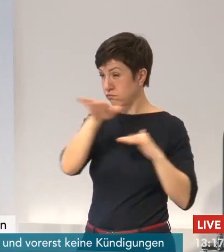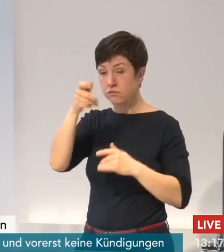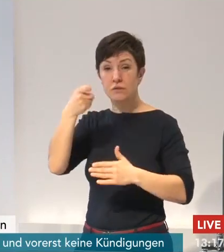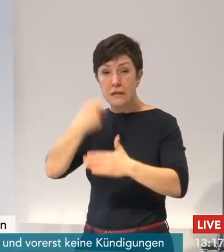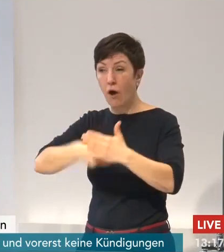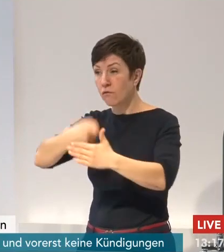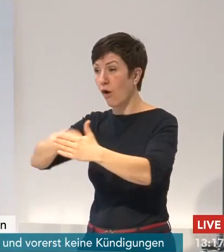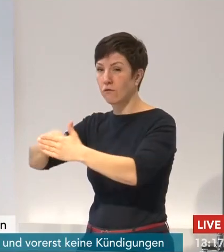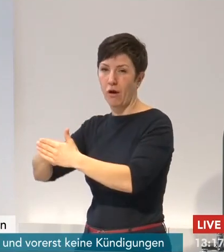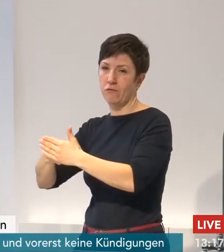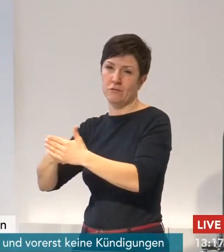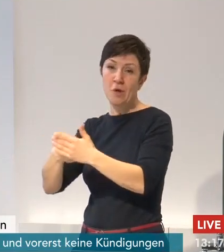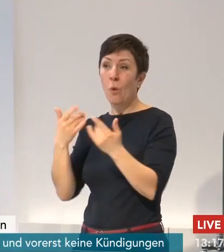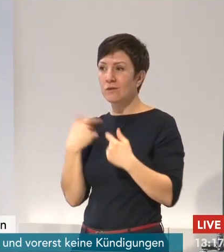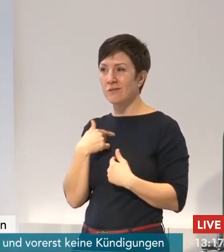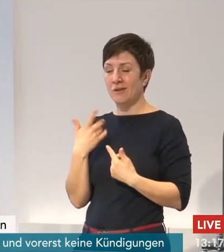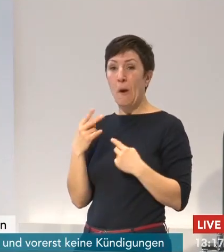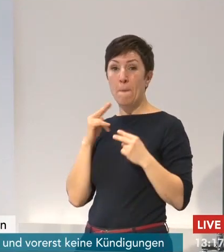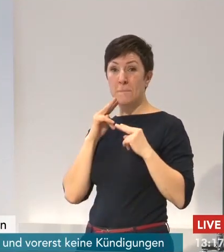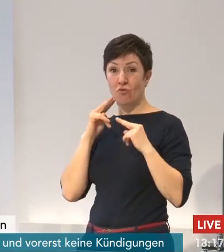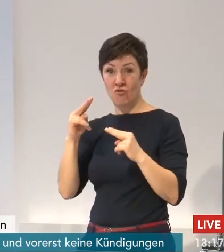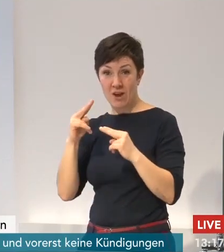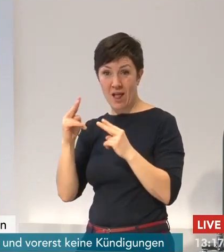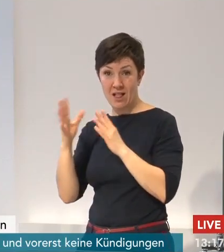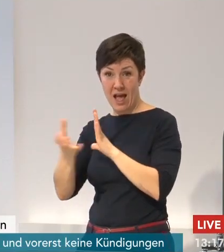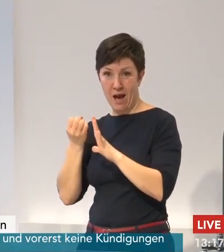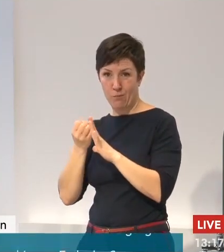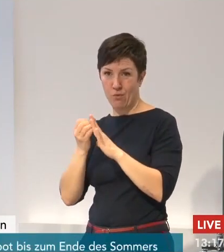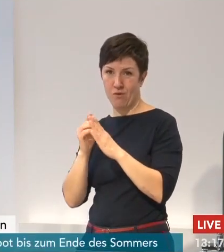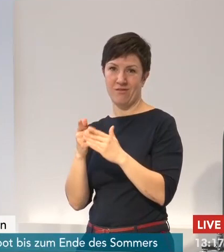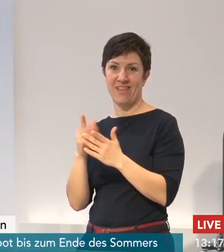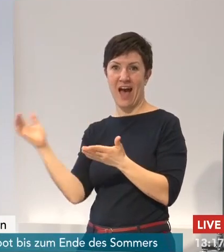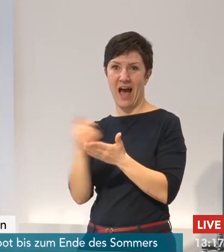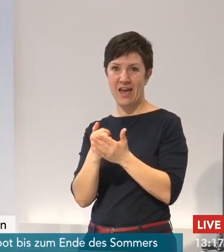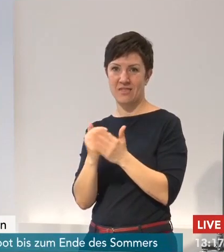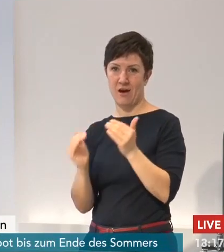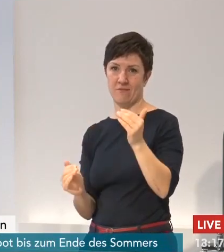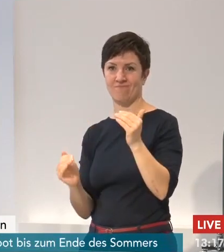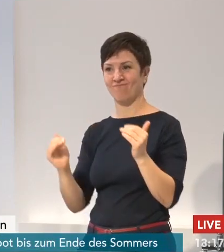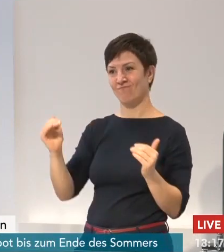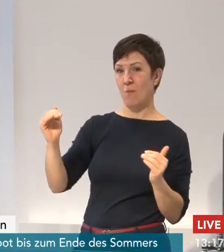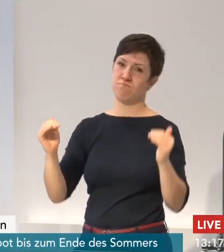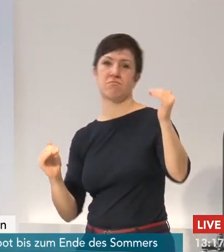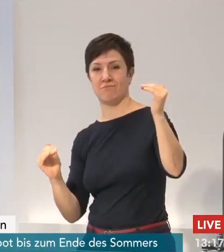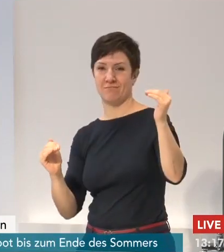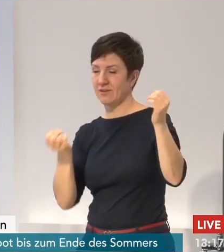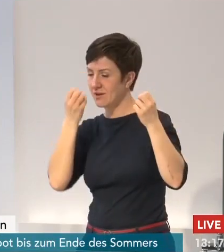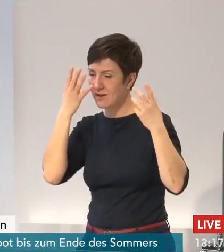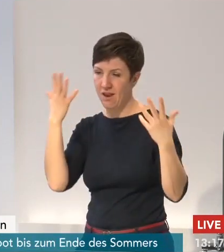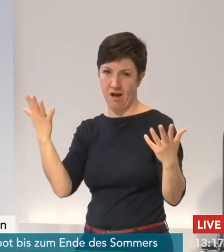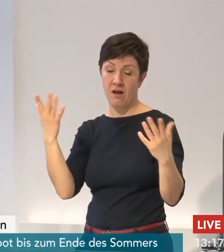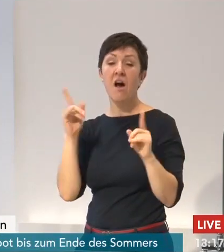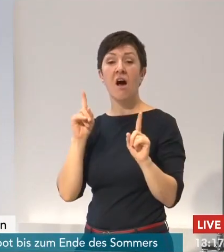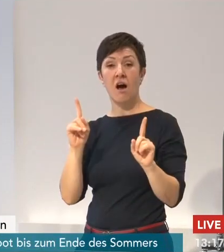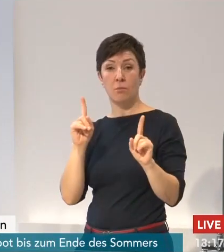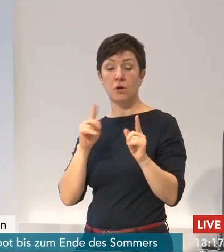zumindest einen Teil der Einnahmeverluste ausgleichen kann. Wir haben auch in diesem Stufenplan sehr klar und deutlich, mit Blick auf